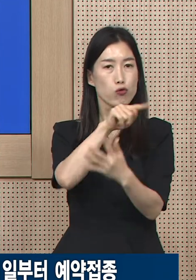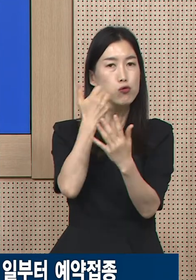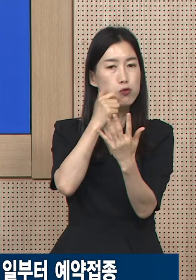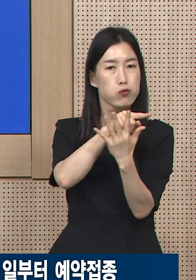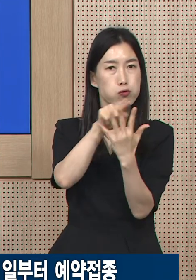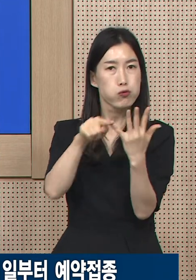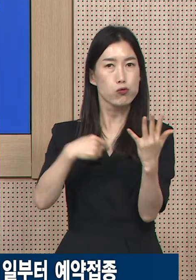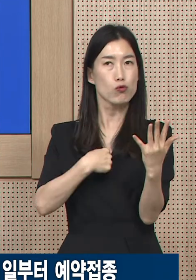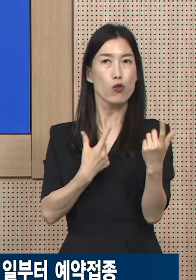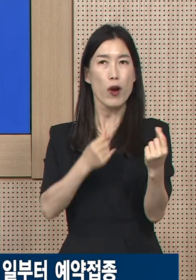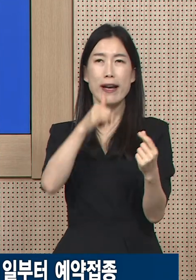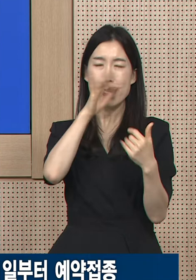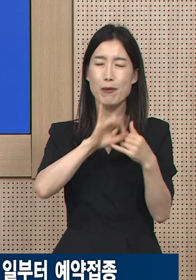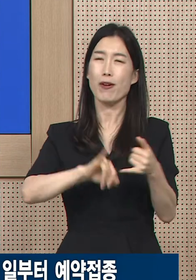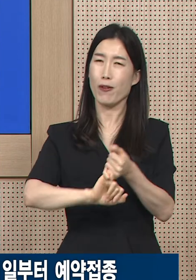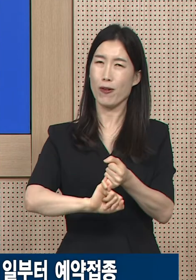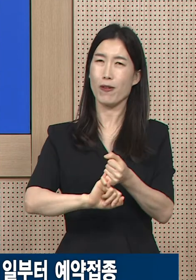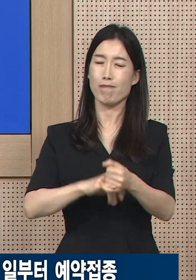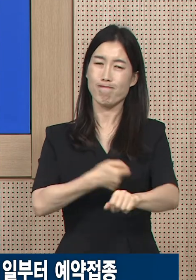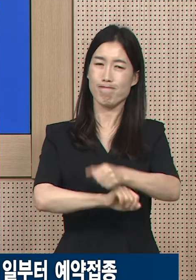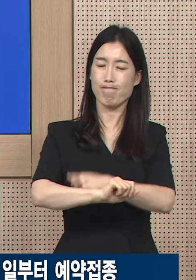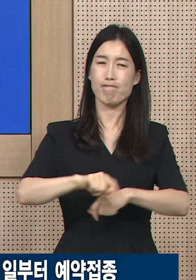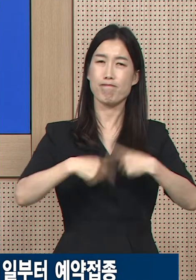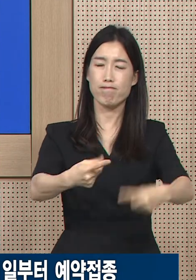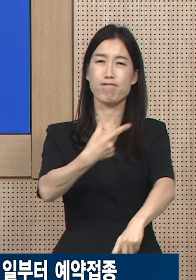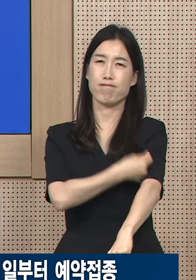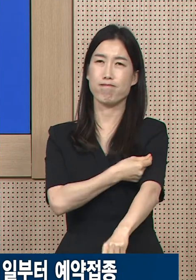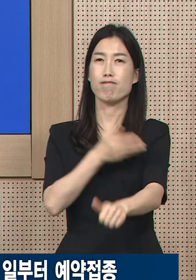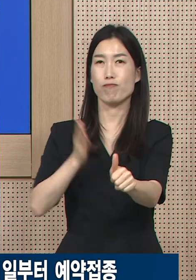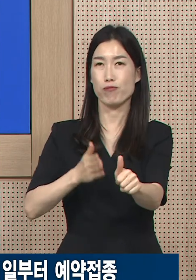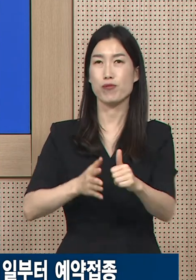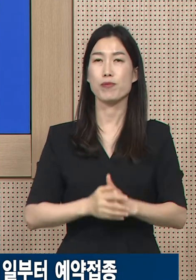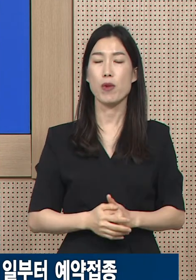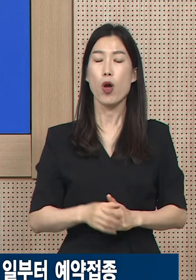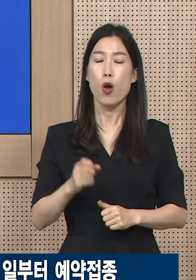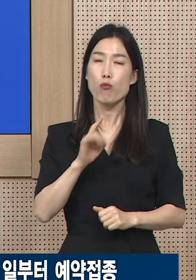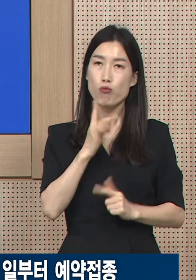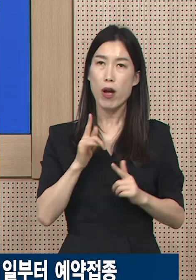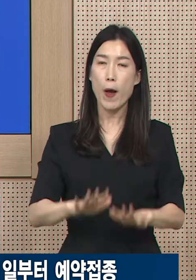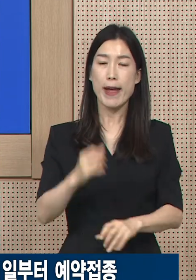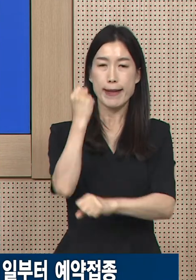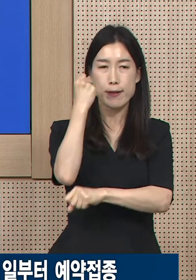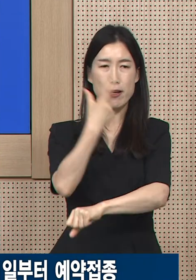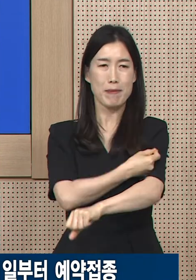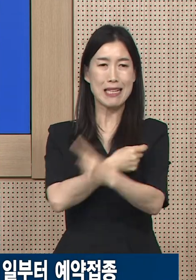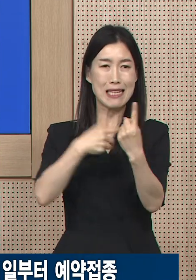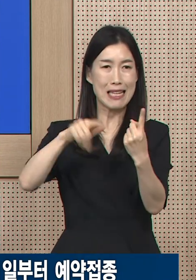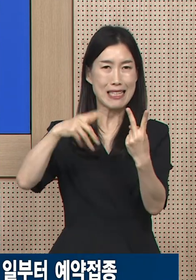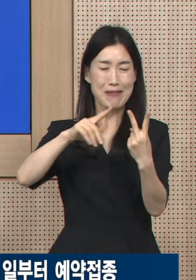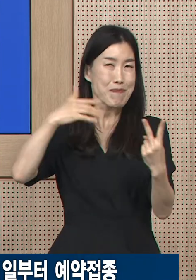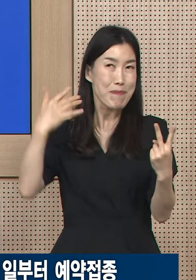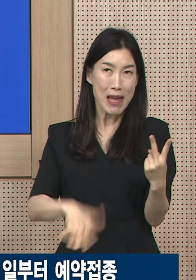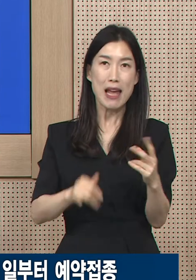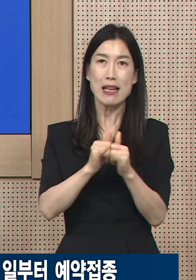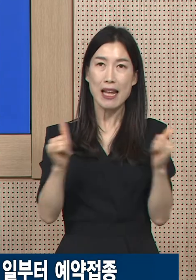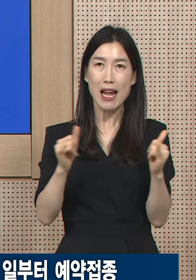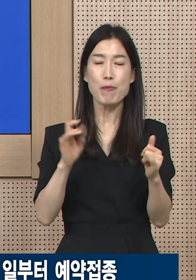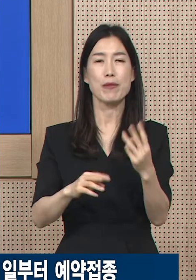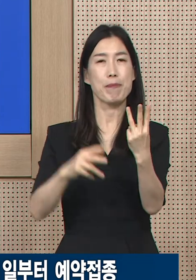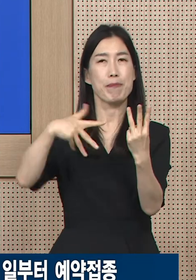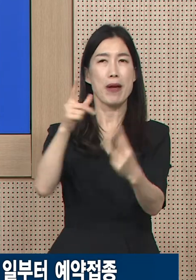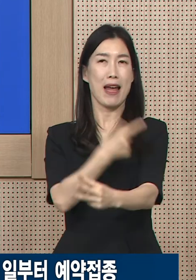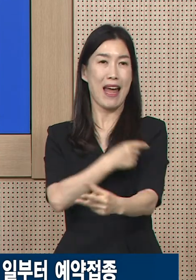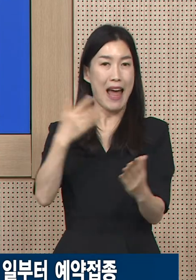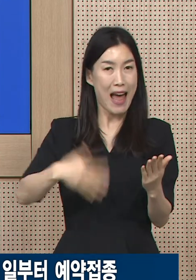참여를 부탁드립니다. 또한 아직 기초접종과 3차 접종에 참여하지 않으신 분들께서도 본인과 가족의 건강을 위해